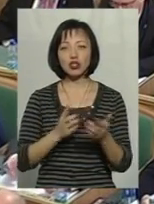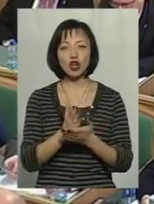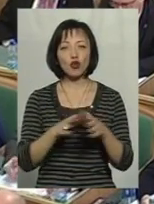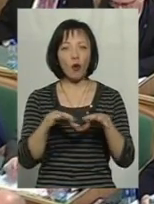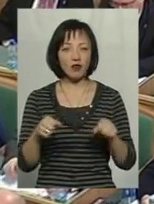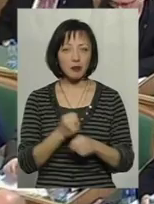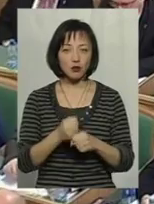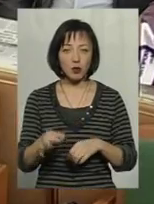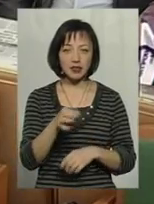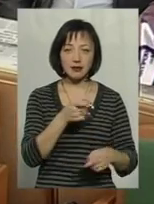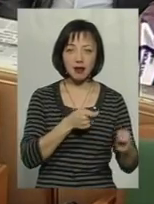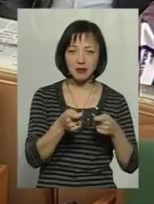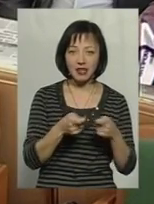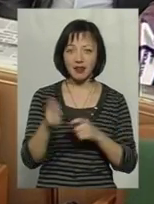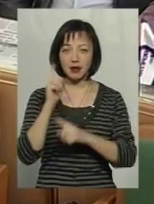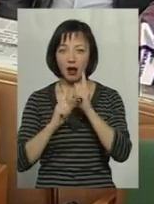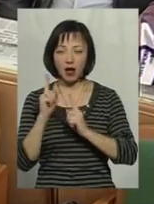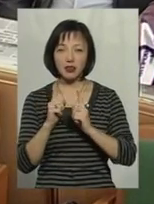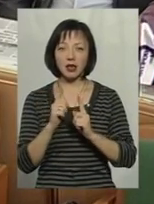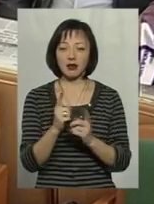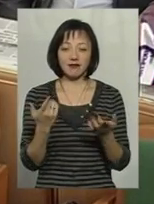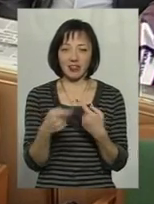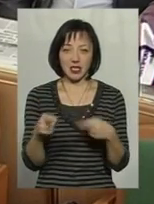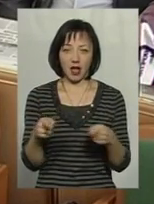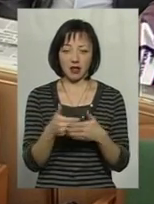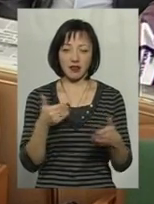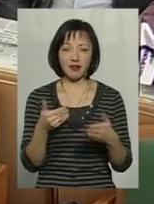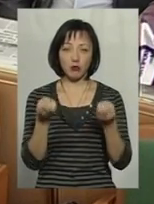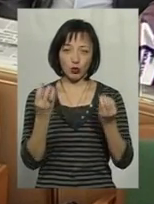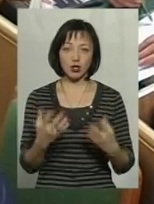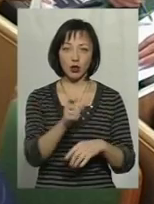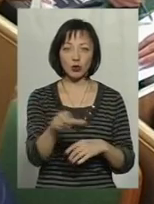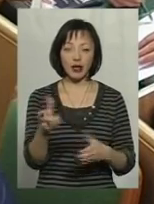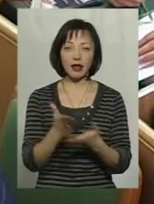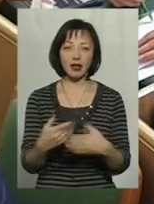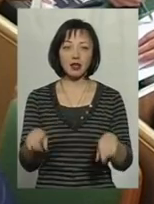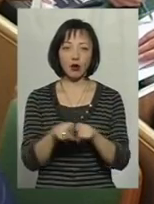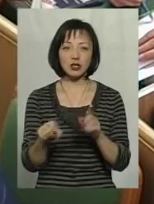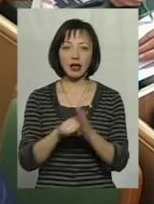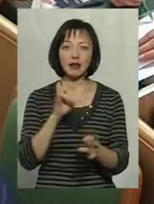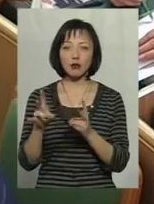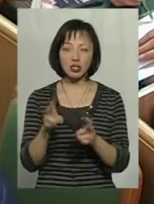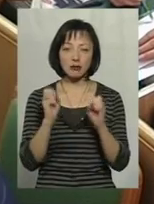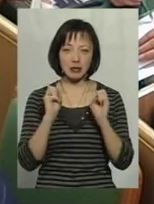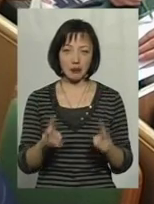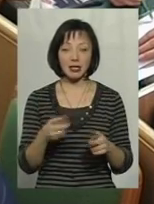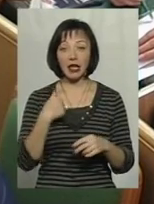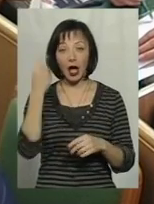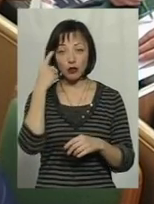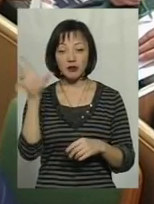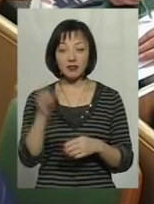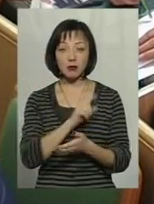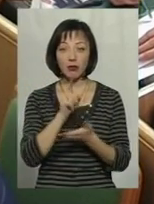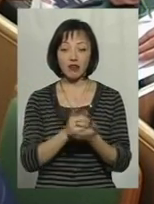які працюють в обласній раді, чи обласній адміністрації, чимось різняться від тих простих людей, які є також в терористичній небезпеці. Я думаю, що всі